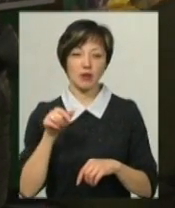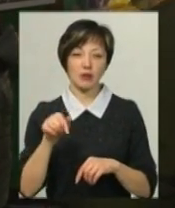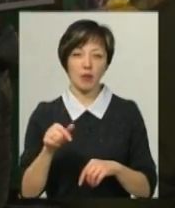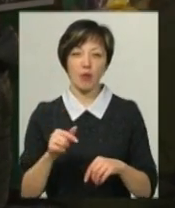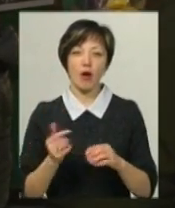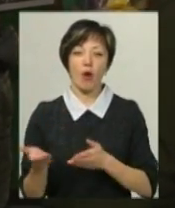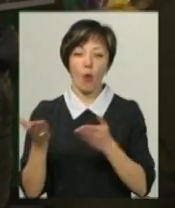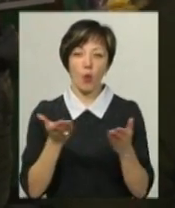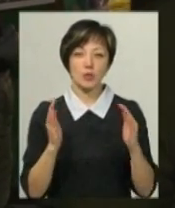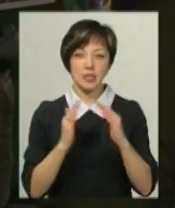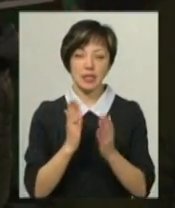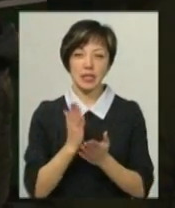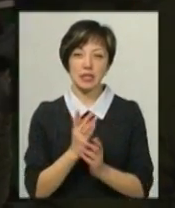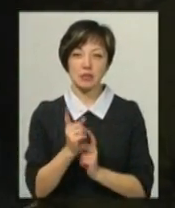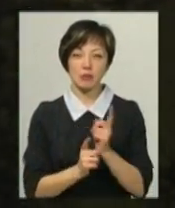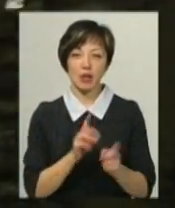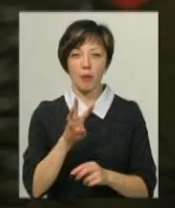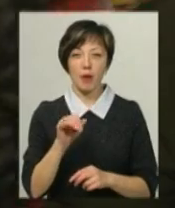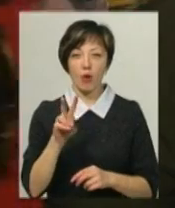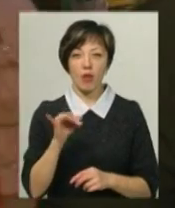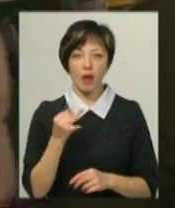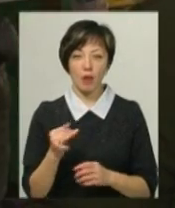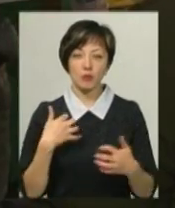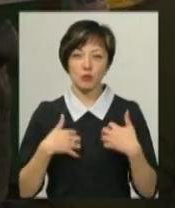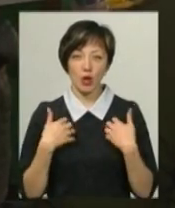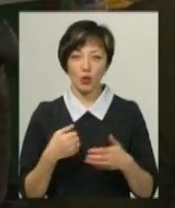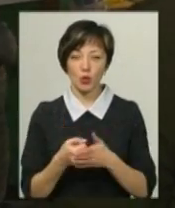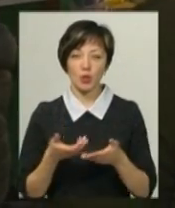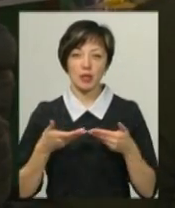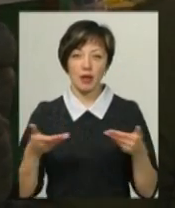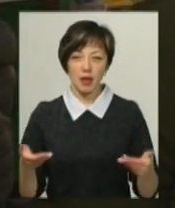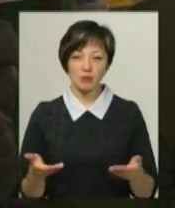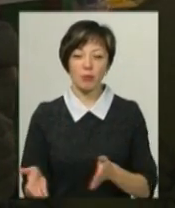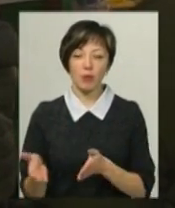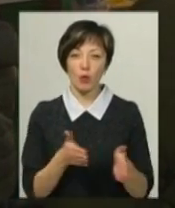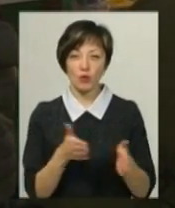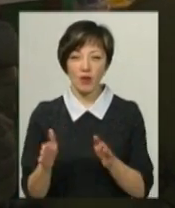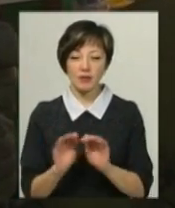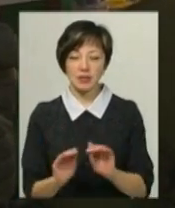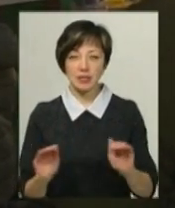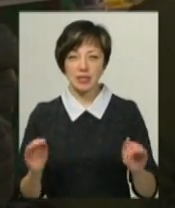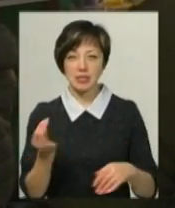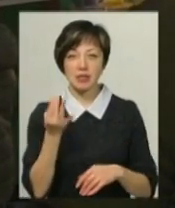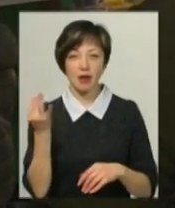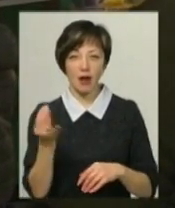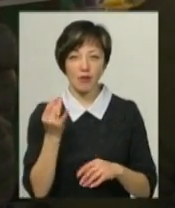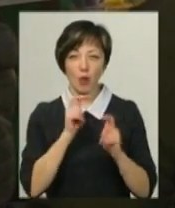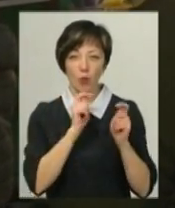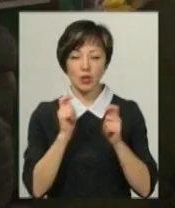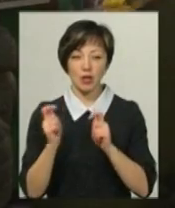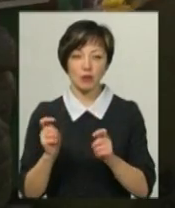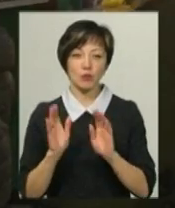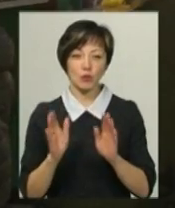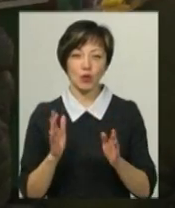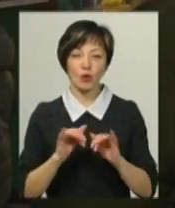зміна. Миколай вже поспішає до нас, він приготував для найменших хмельничан цікаві подарунки, які